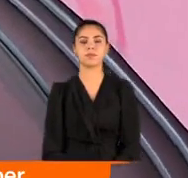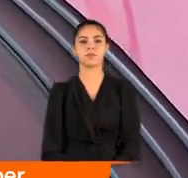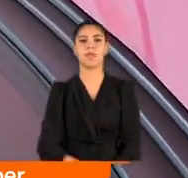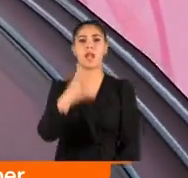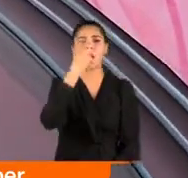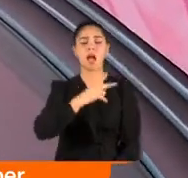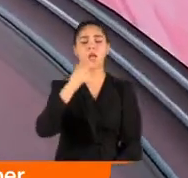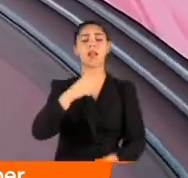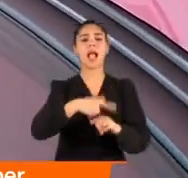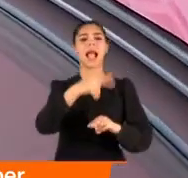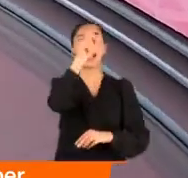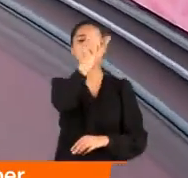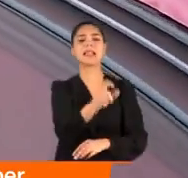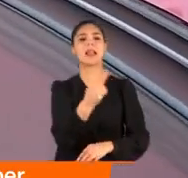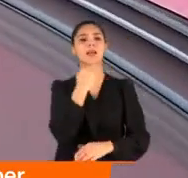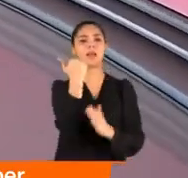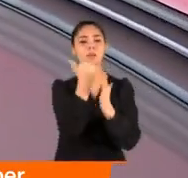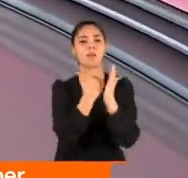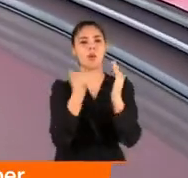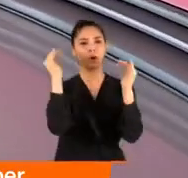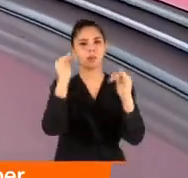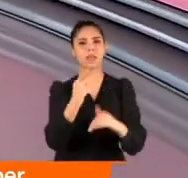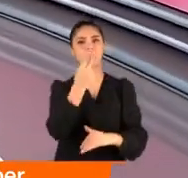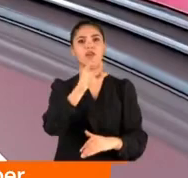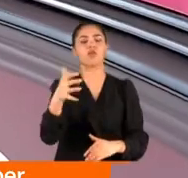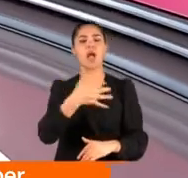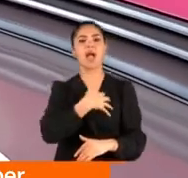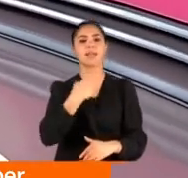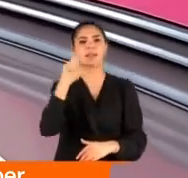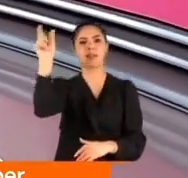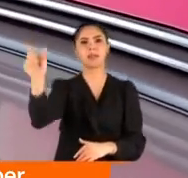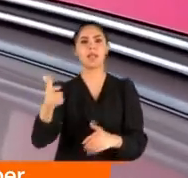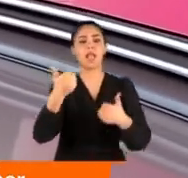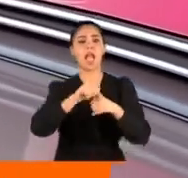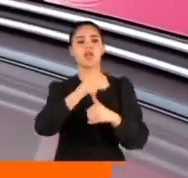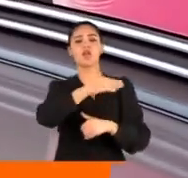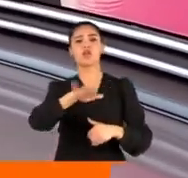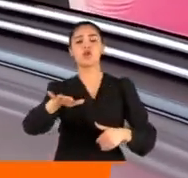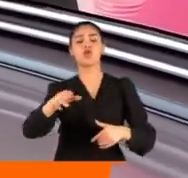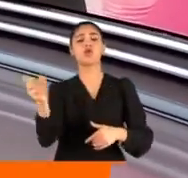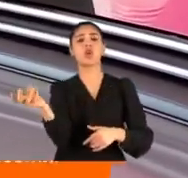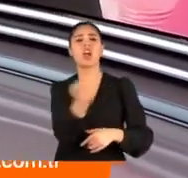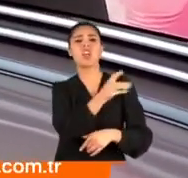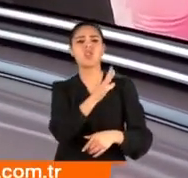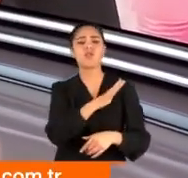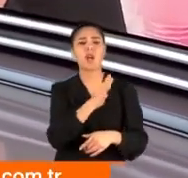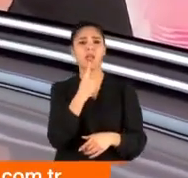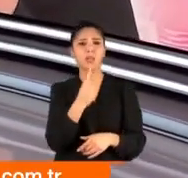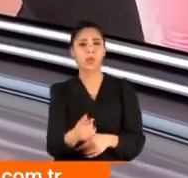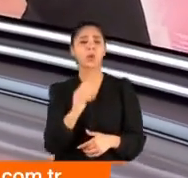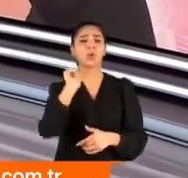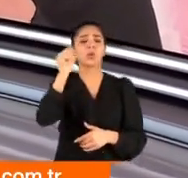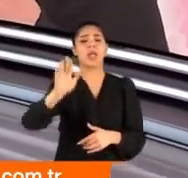Göz yaşlarıyla Eserioğlu'nun kapısını çalan bu defa iki çocuk annesi bir kadındı. Eşinin çocuklarını kaçırdığını iddia ediyor ve günlerdir